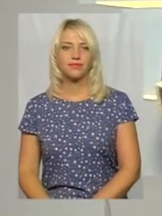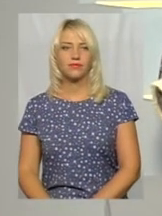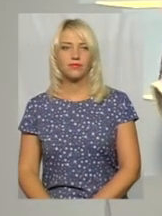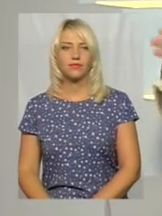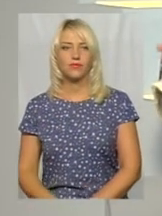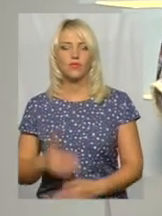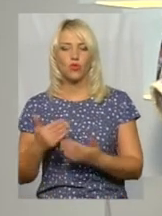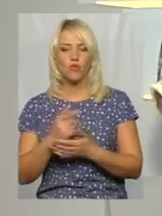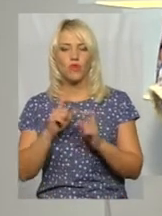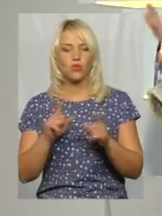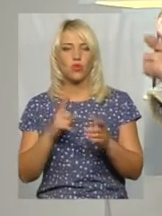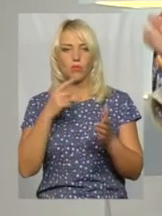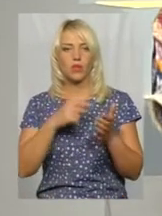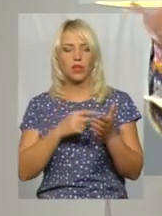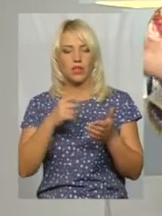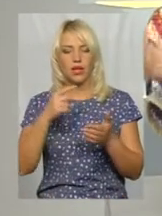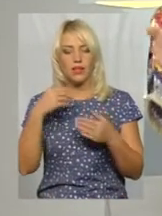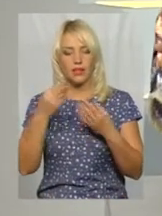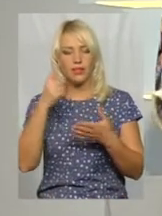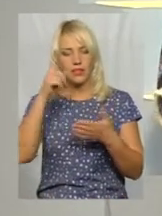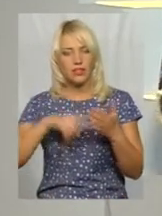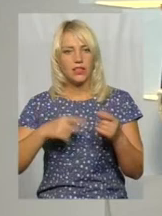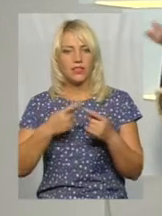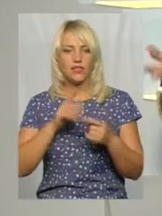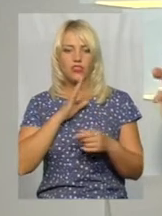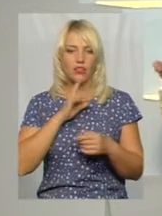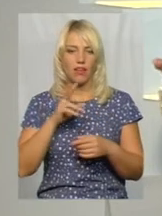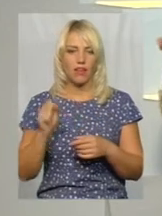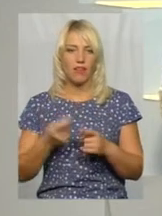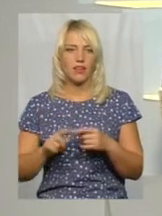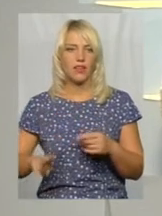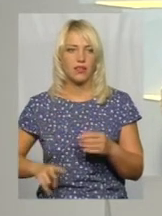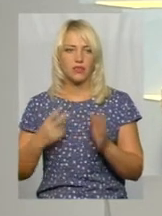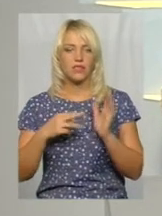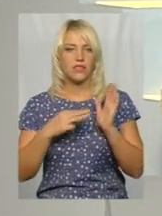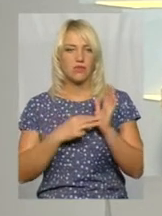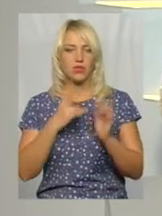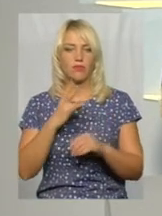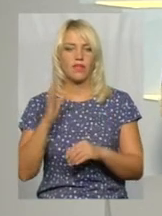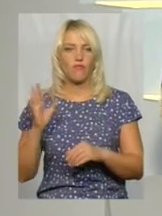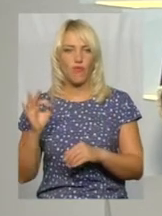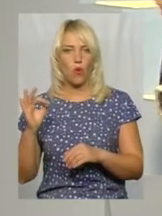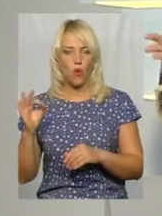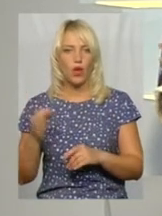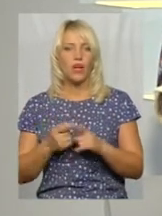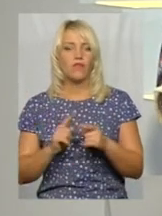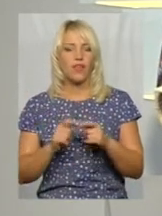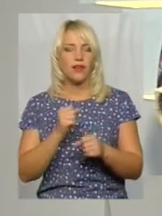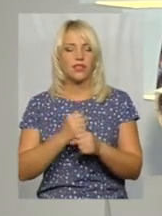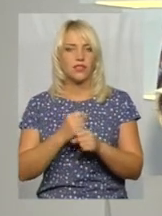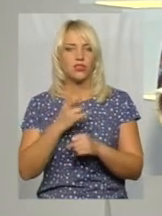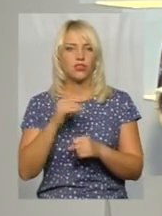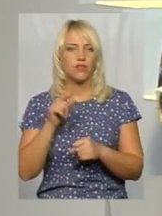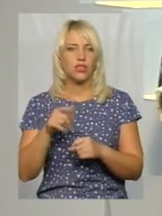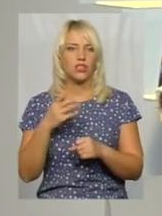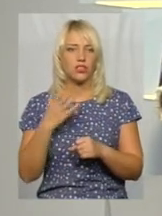Нова школа, на яку покладає Надія ця жінка, і ми чули інші жінки, і директор 28 НВО, вона діюча, але ж натріщить